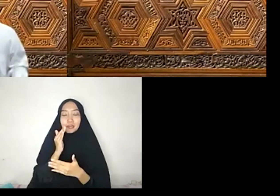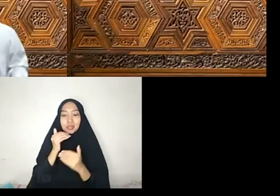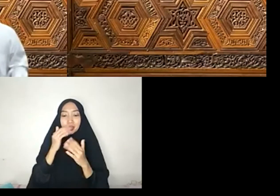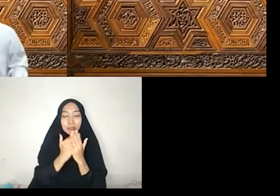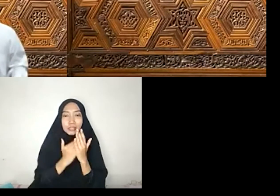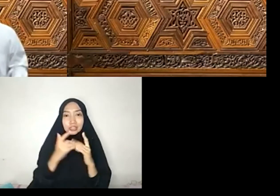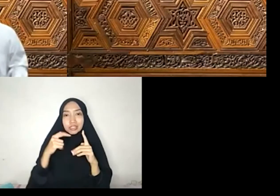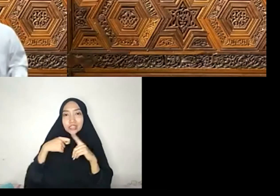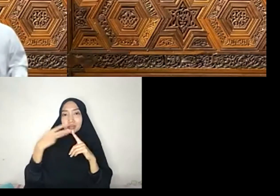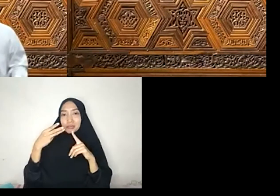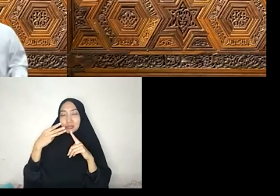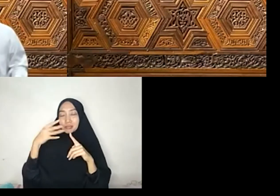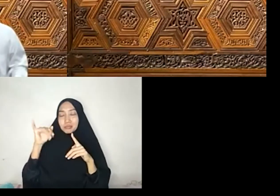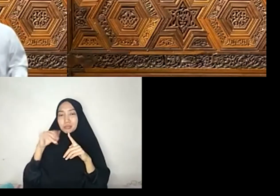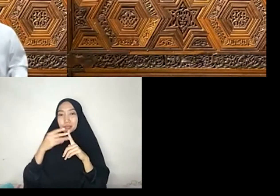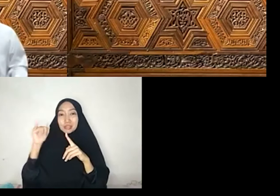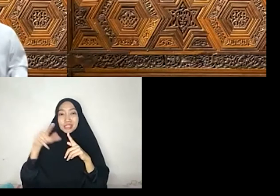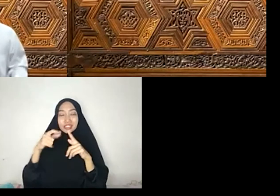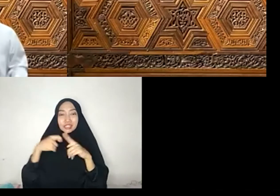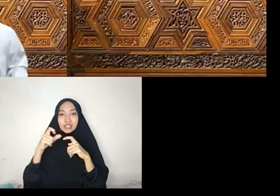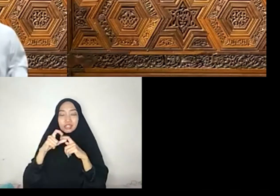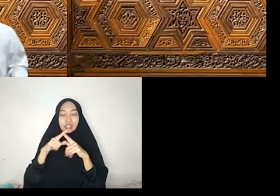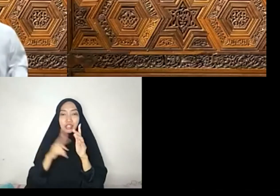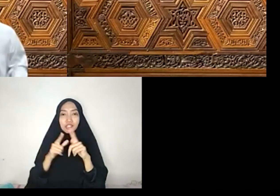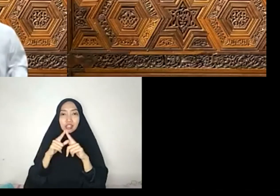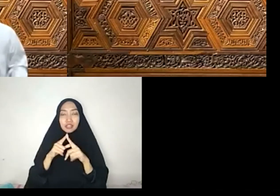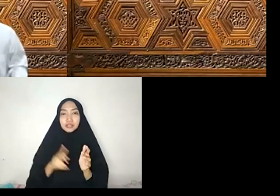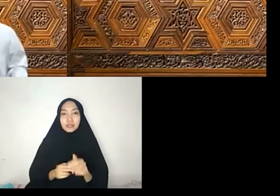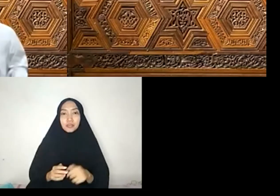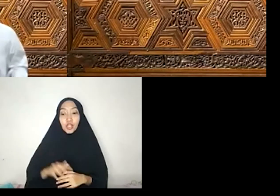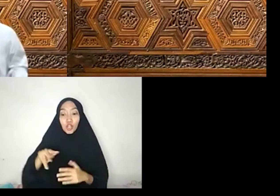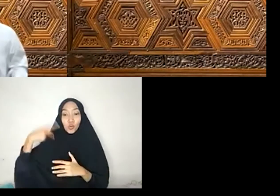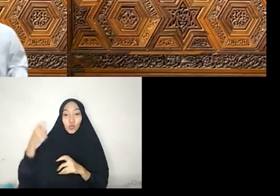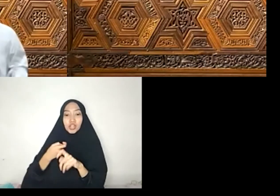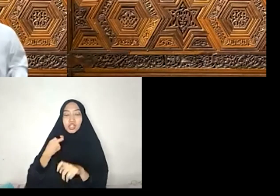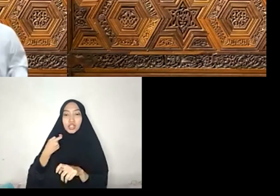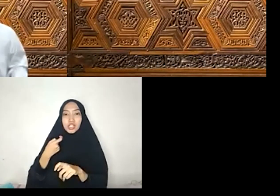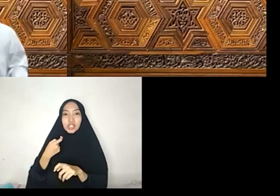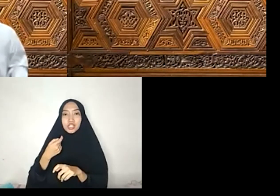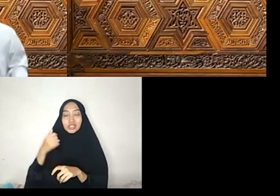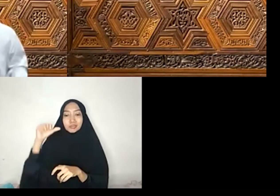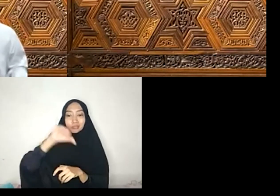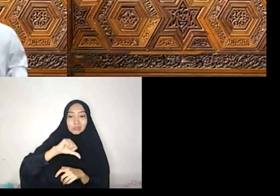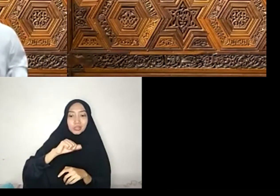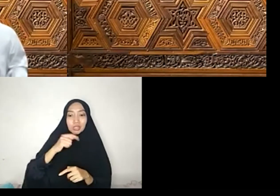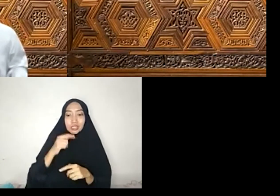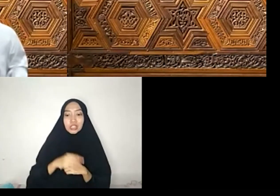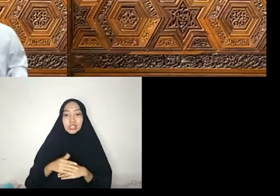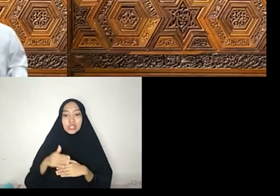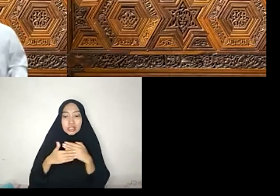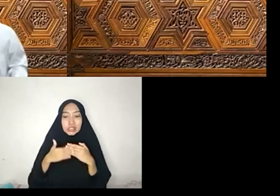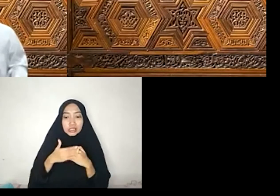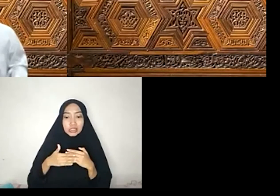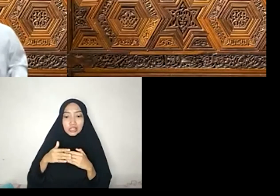persoalan yang keluar dari keadilan menuju ke daliman Dari kasih menuju bengis Dari kemaslahatan